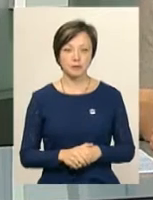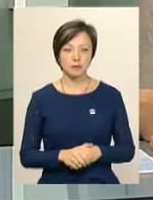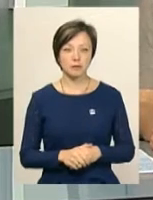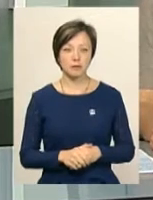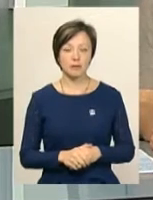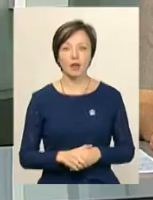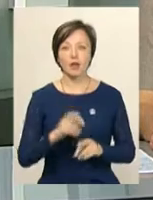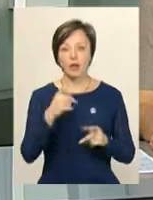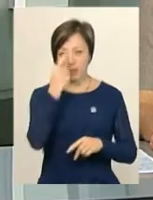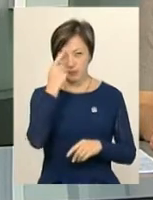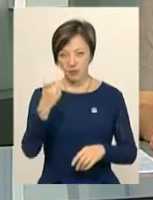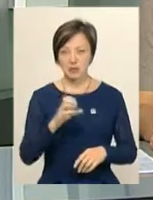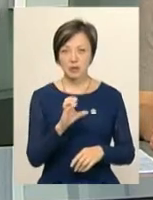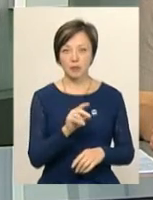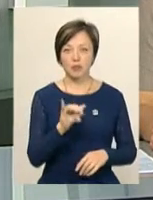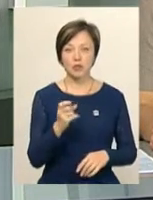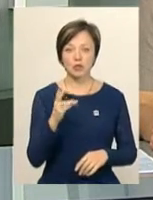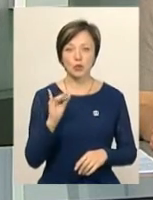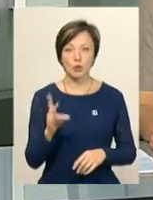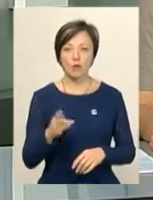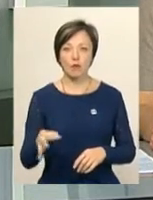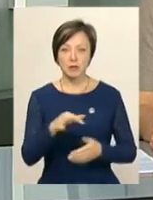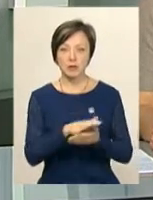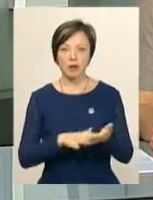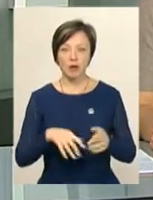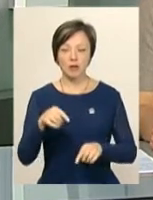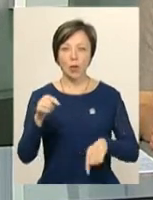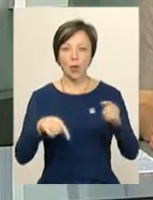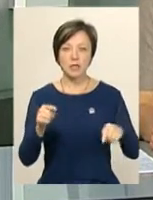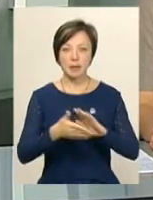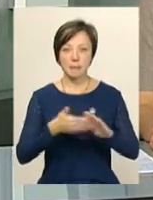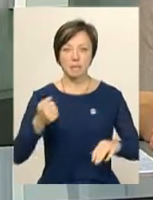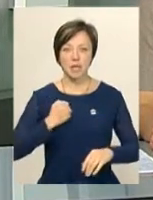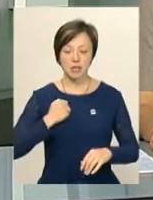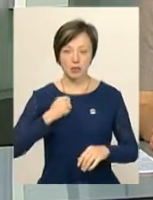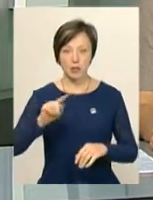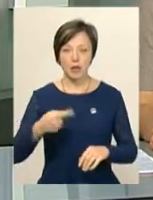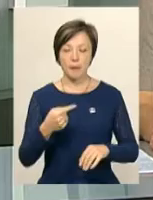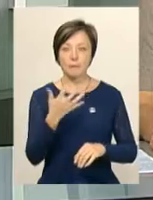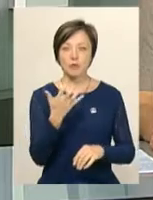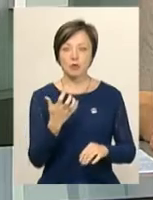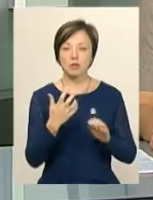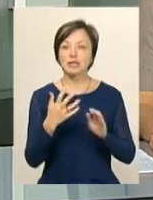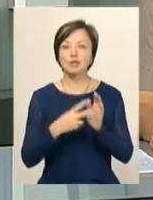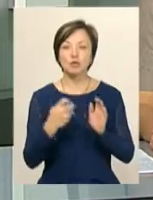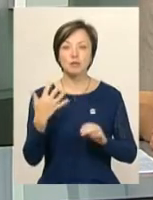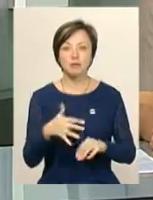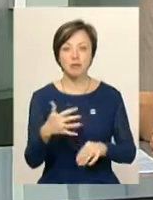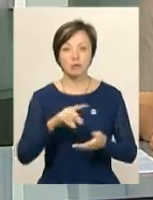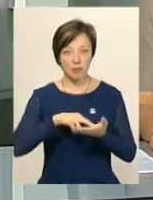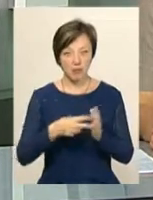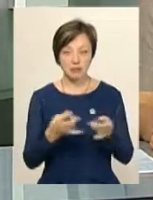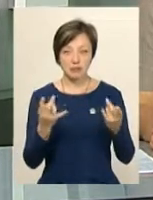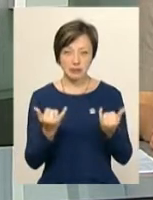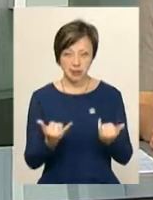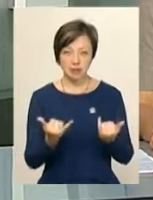Як повідомляє Сергій Присяжнюк, в області триває осінній призов. При плані 750 призовників на строкову службу